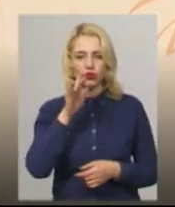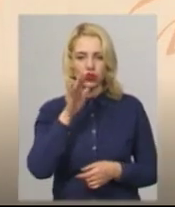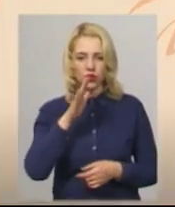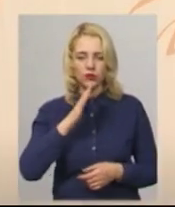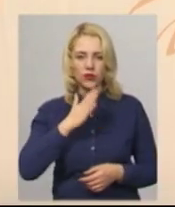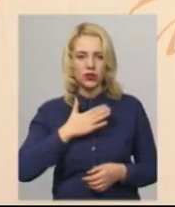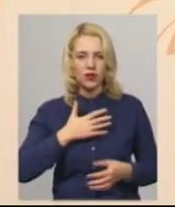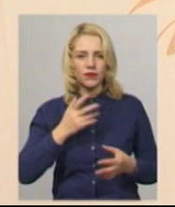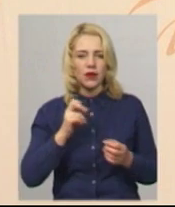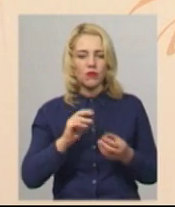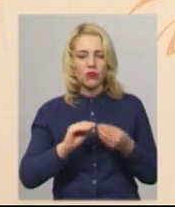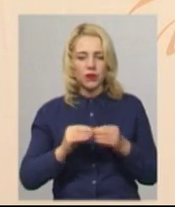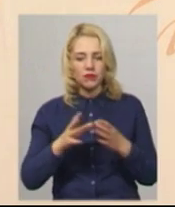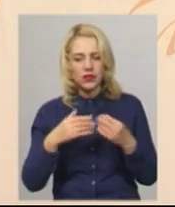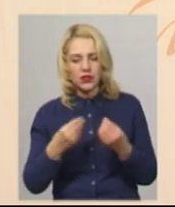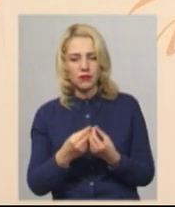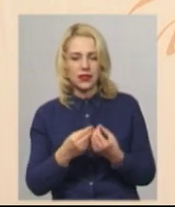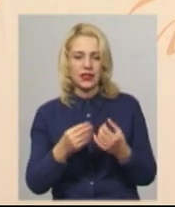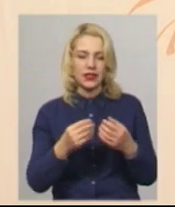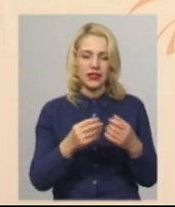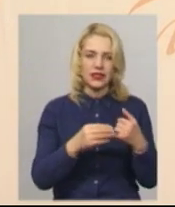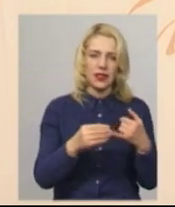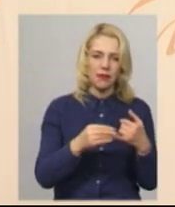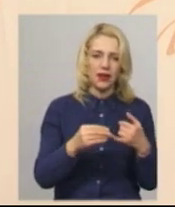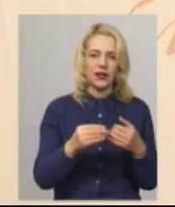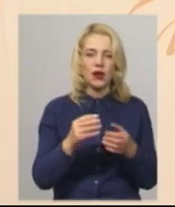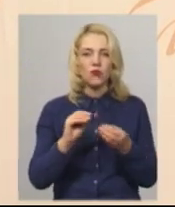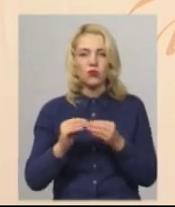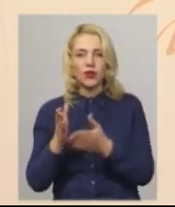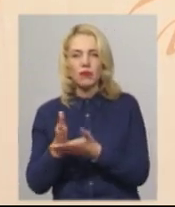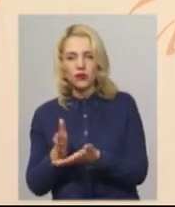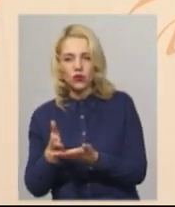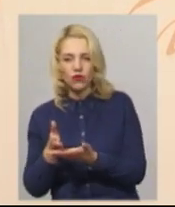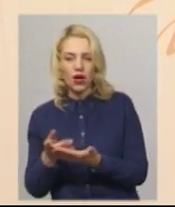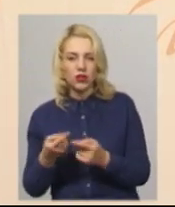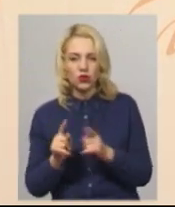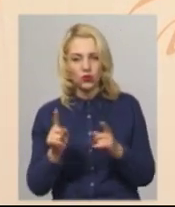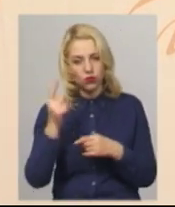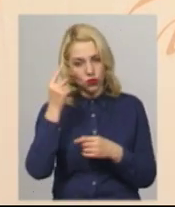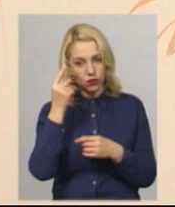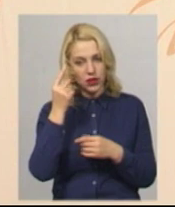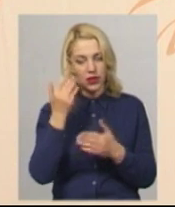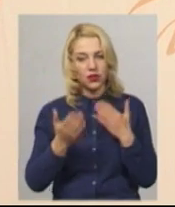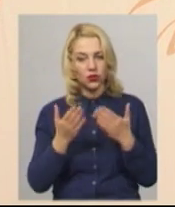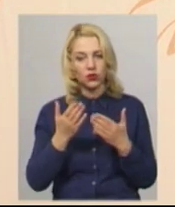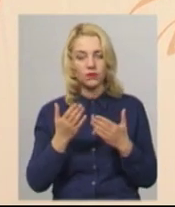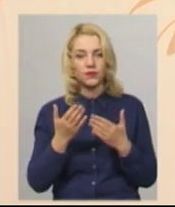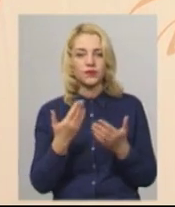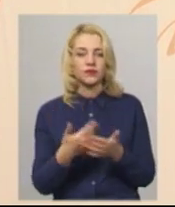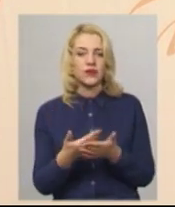проблемами сім'ї, землі, проблемами існування, проблемами. Якщо подумати, то, в принципі,